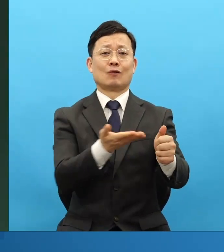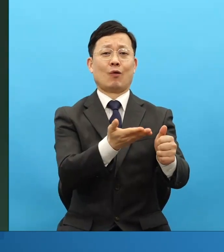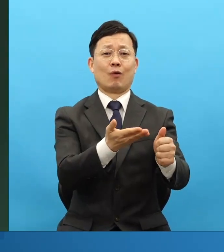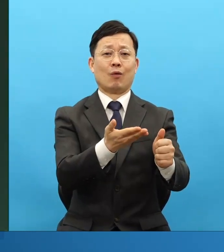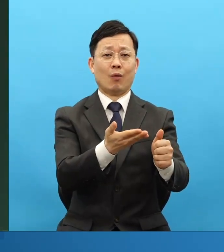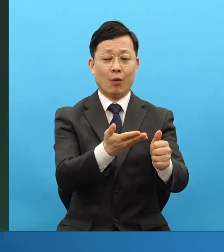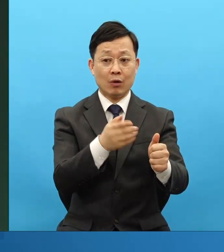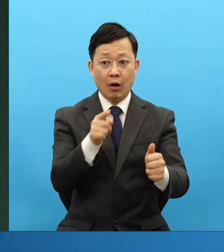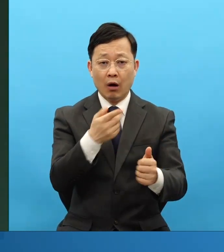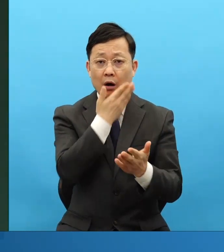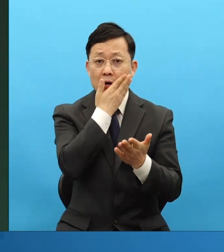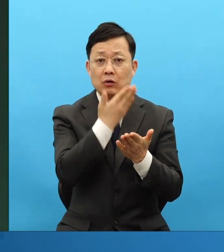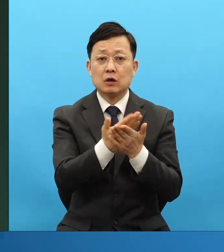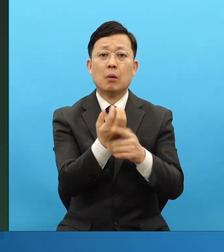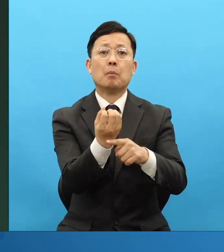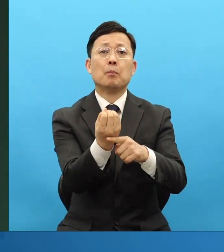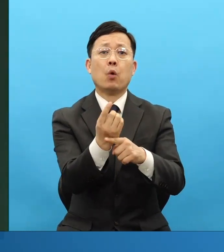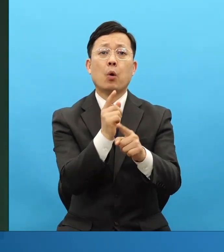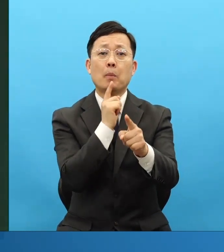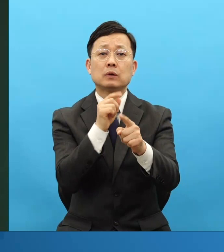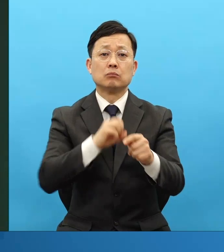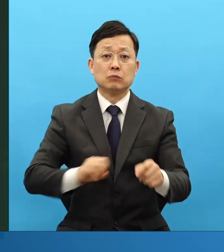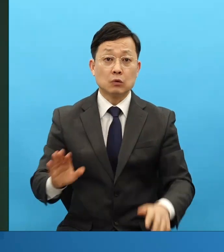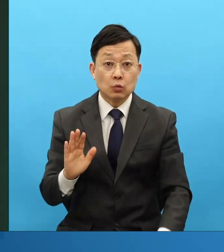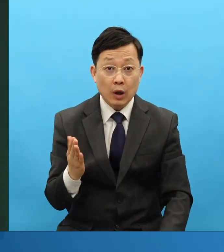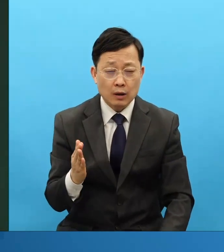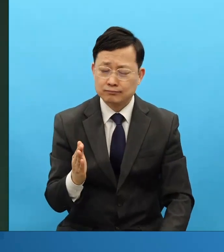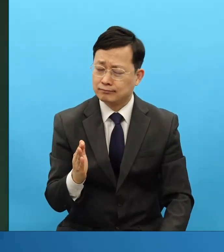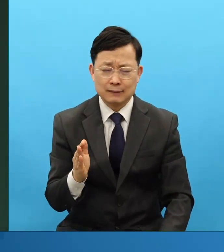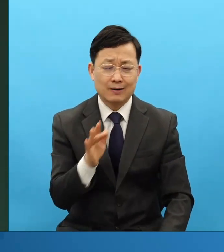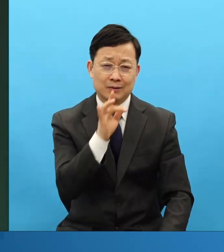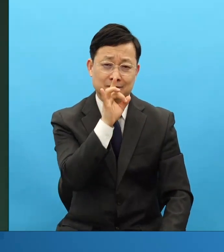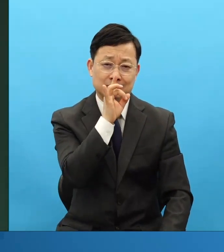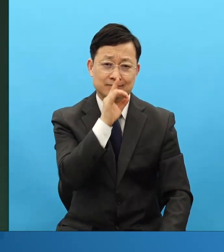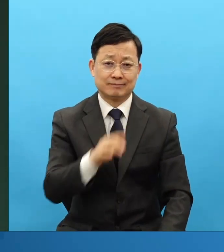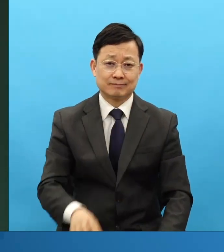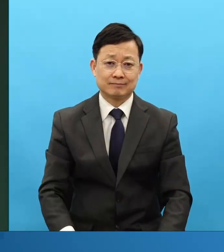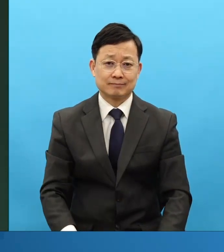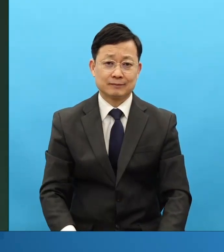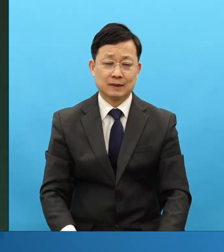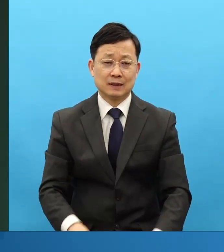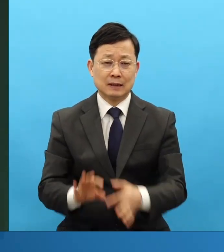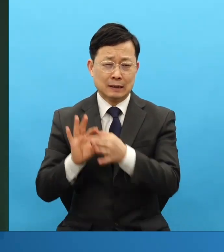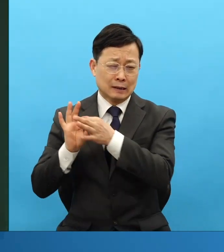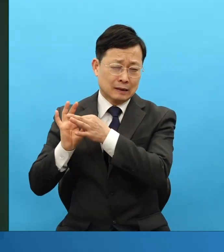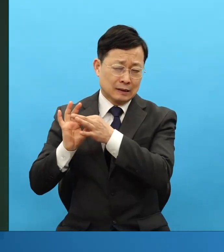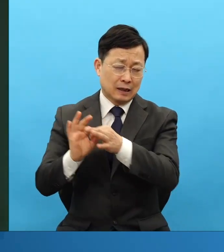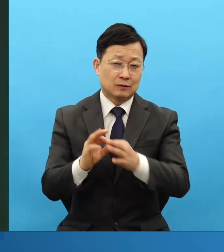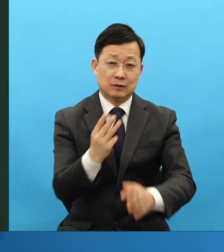이런 걸 놓치면 안 되죠. 그리고 계속 세 가지 덜 놓고 계속 기도합니다.